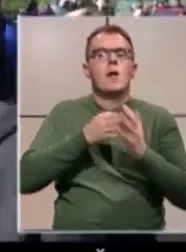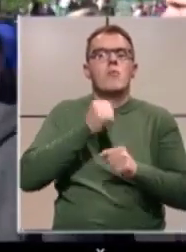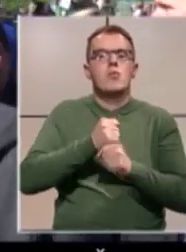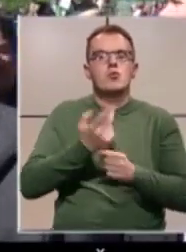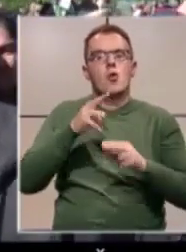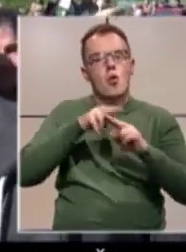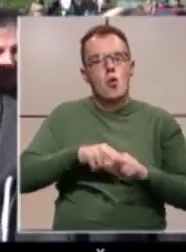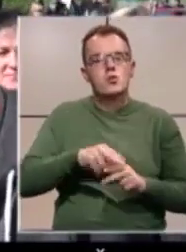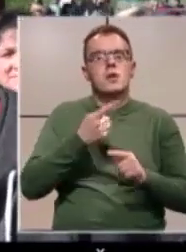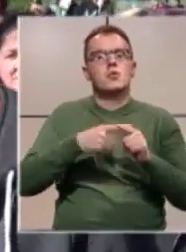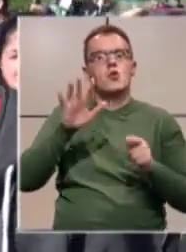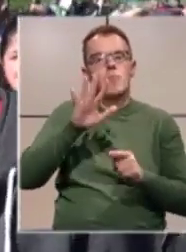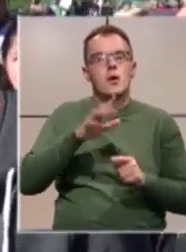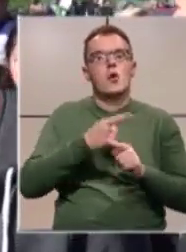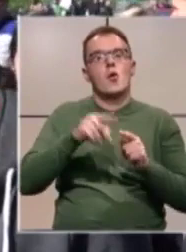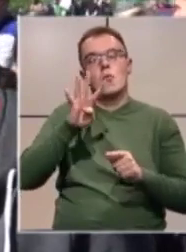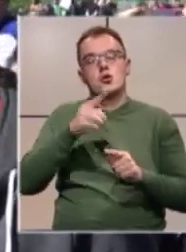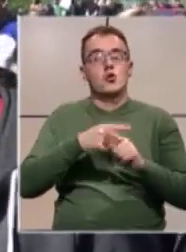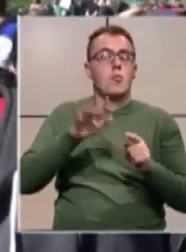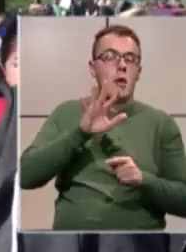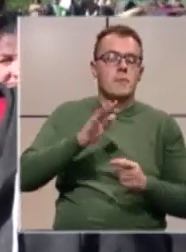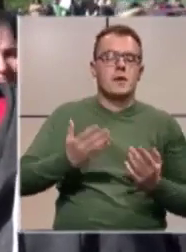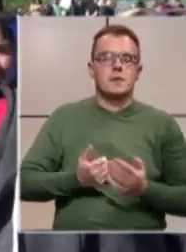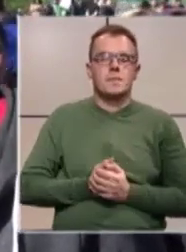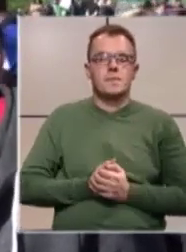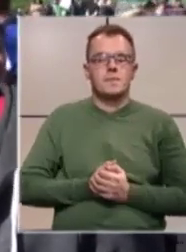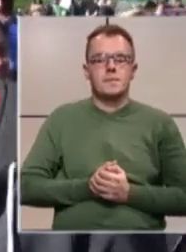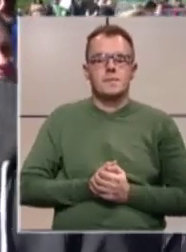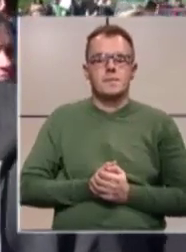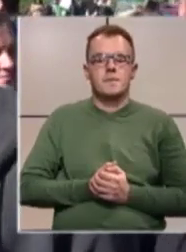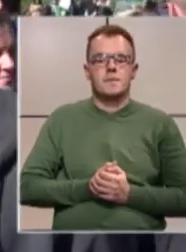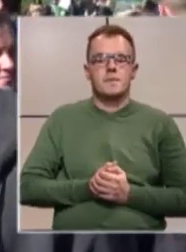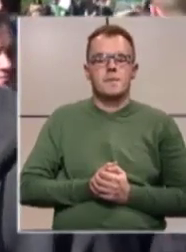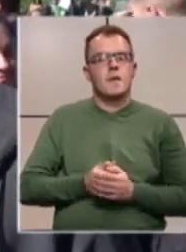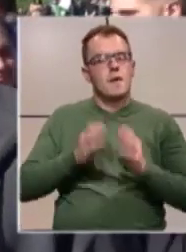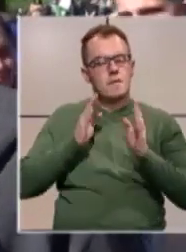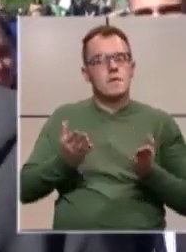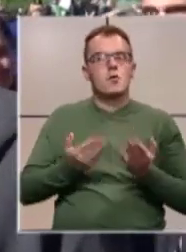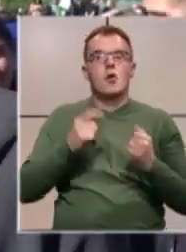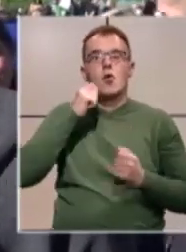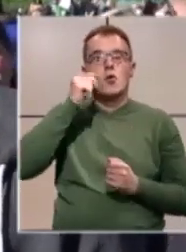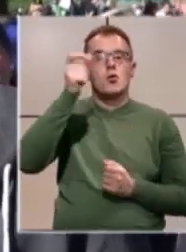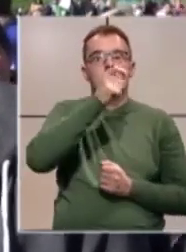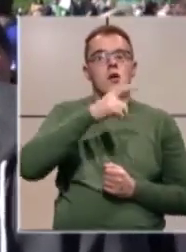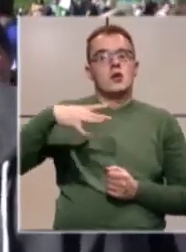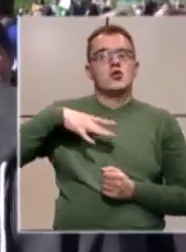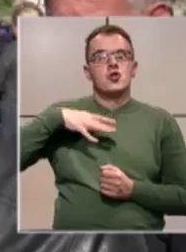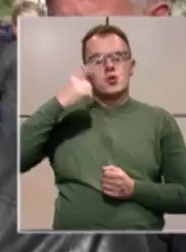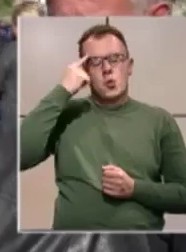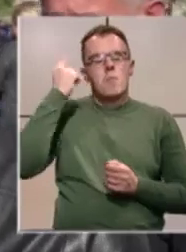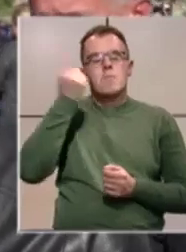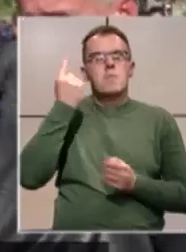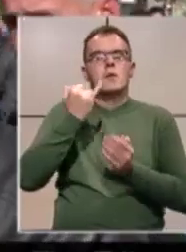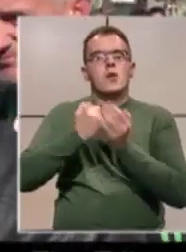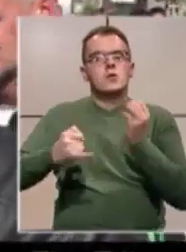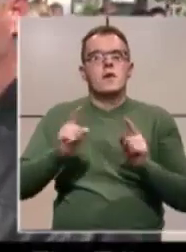Ostavili smo do pola pit, od pola četiri do pola pit. Znači, vjerujte, žene su padale u nesvijest.